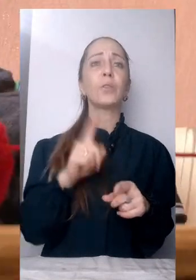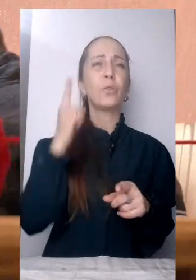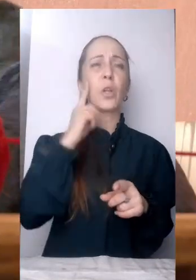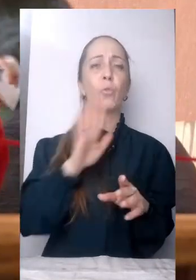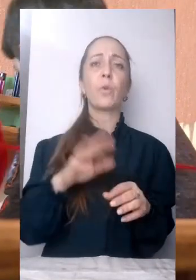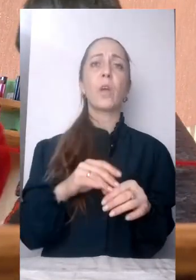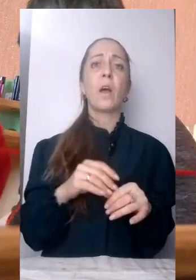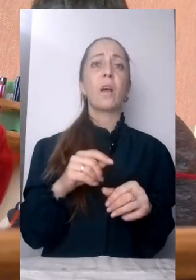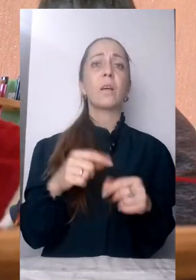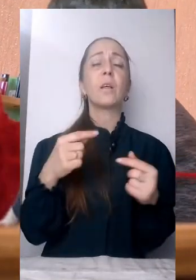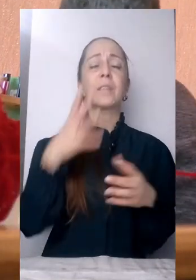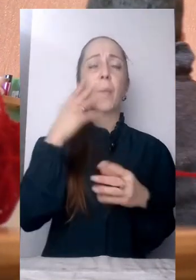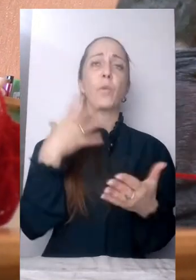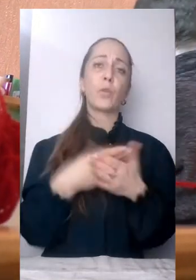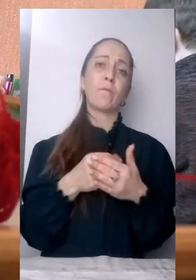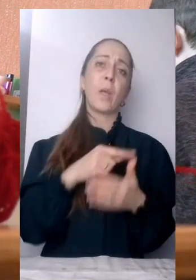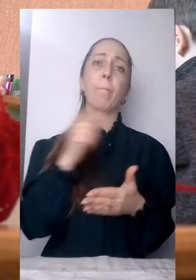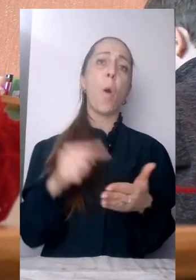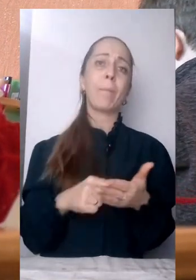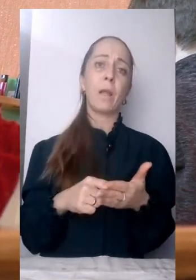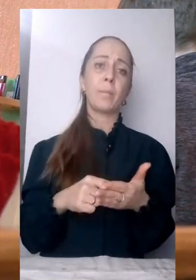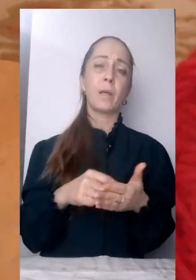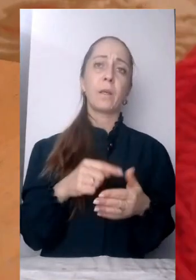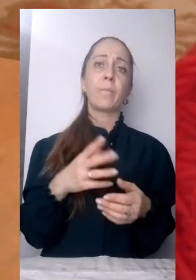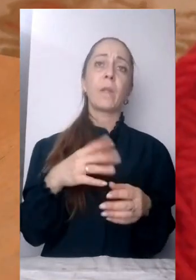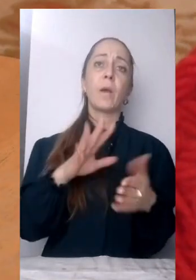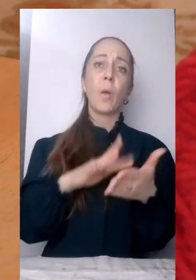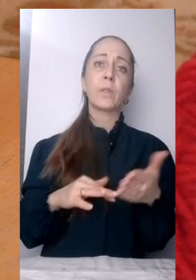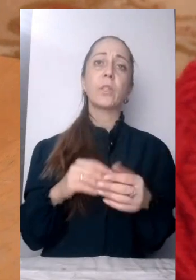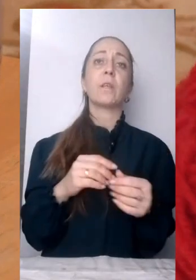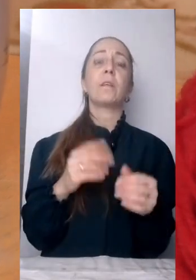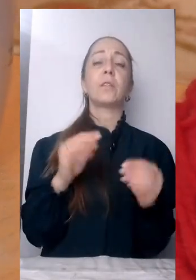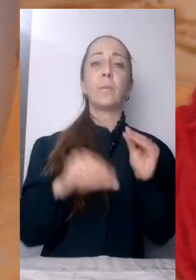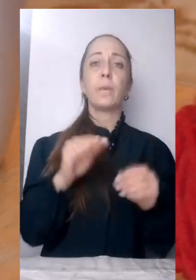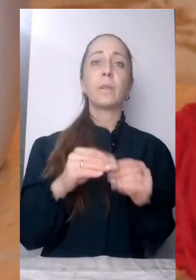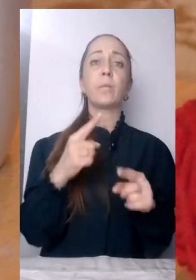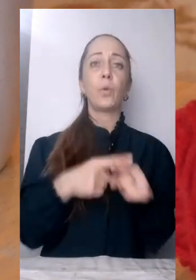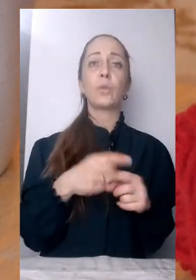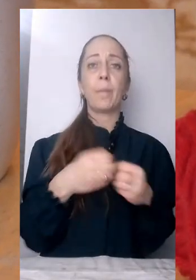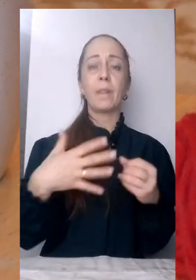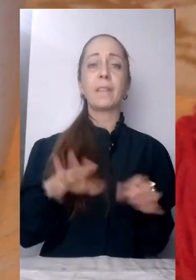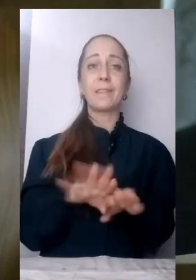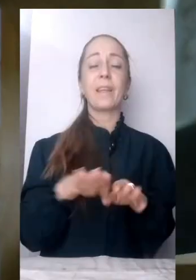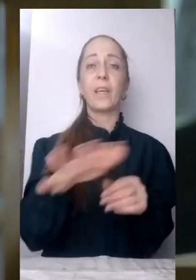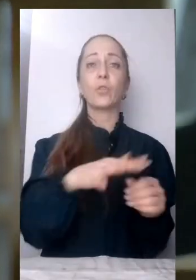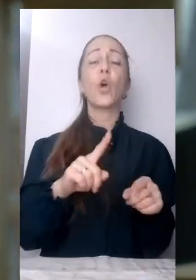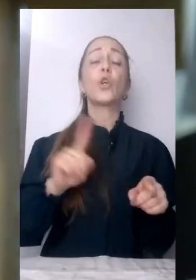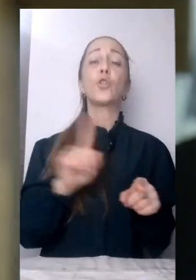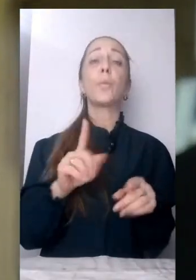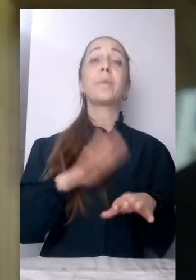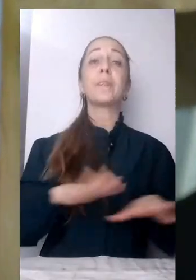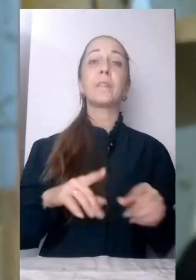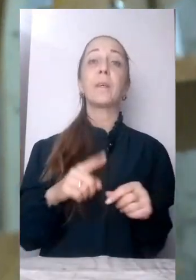У подальшому в Черкасах планують облаштувати ще 15 таких зон, аби діти швидше могли адаптуватися до нових умов. Дар'я